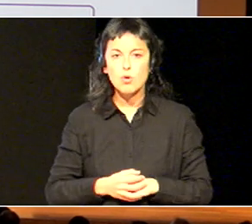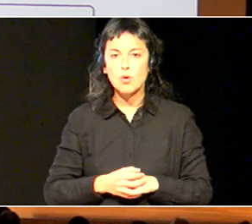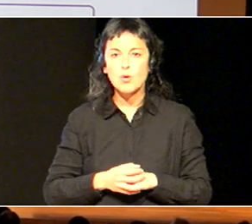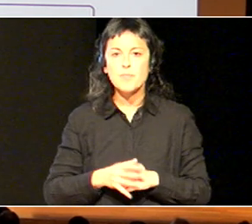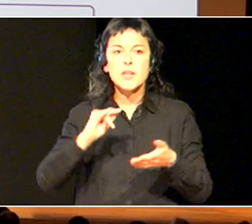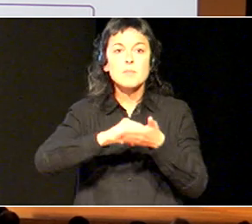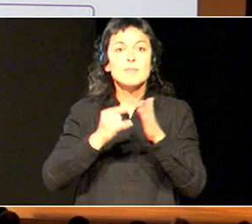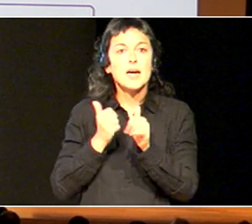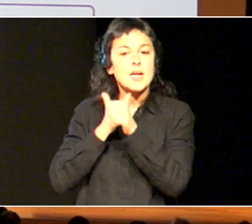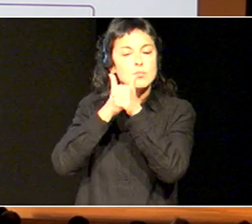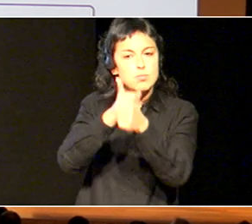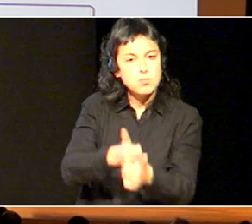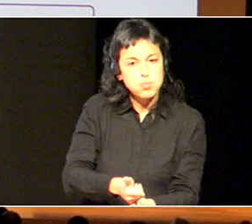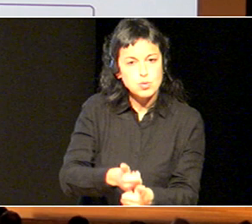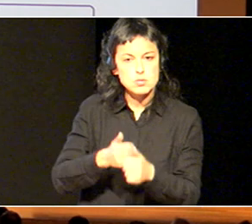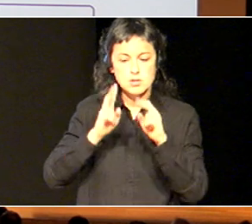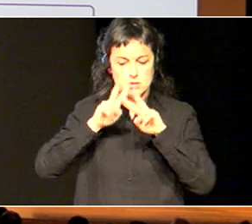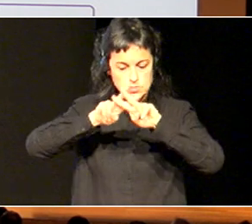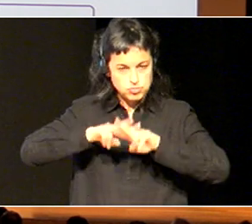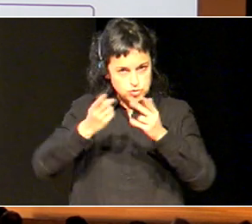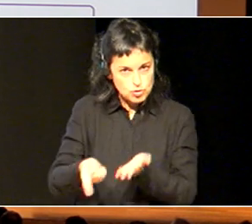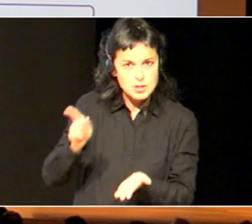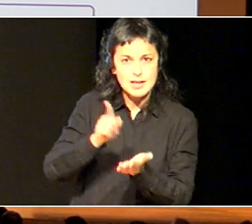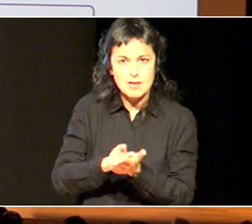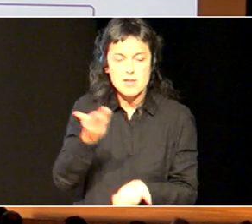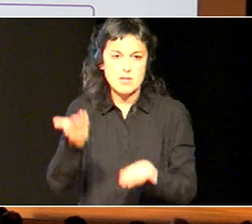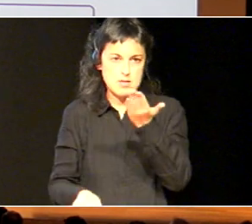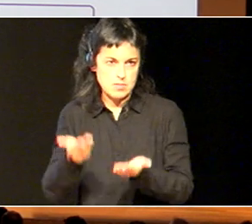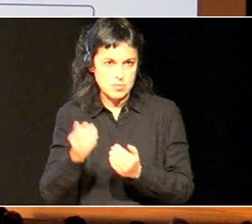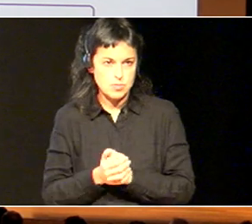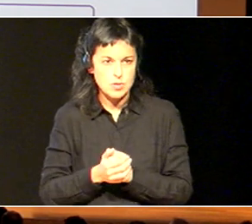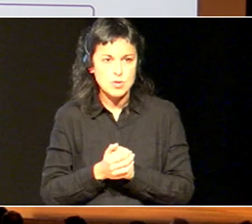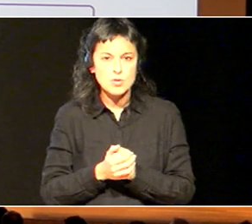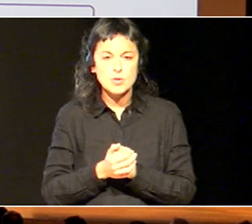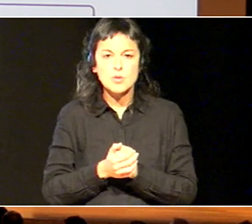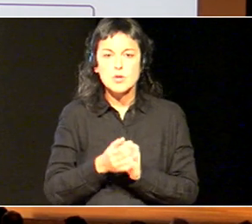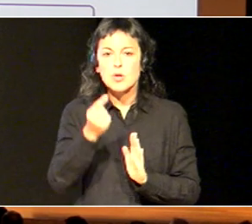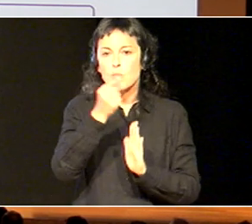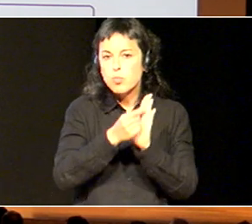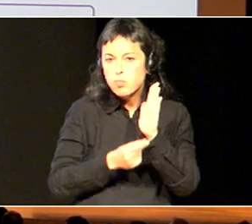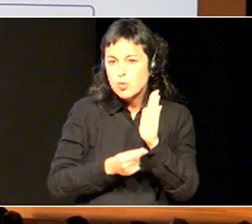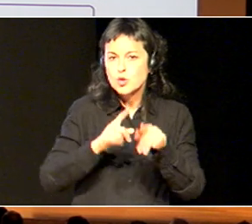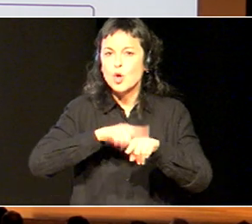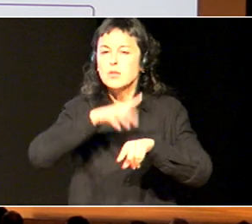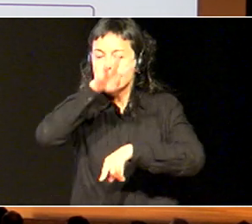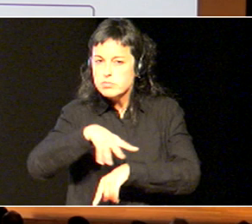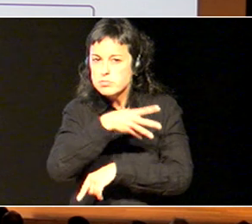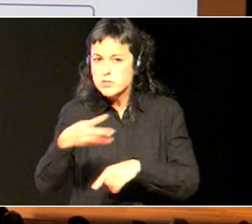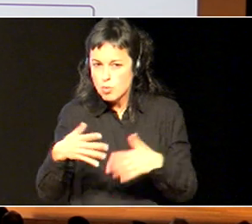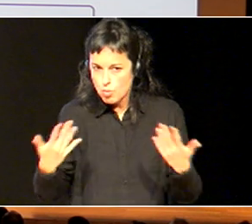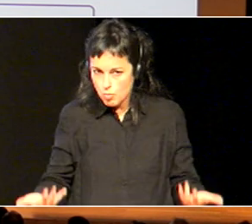berrikuspena eta baluazioa, ekintzak adierazleak, espero ditugune maitzak eta denboralizazioa, dana oso oso